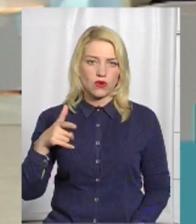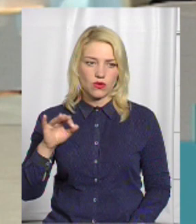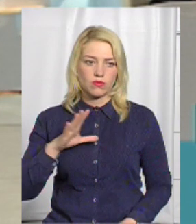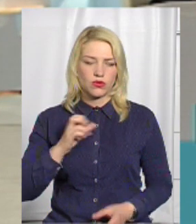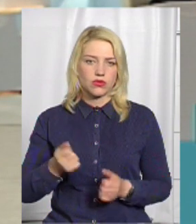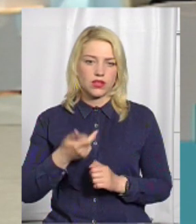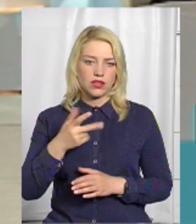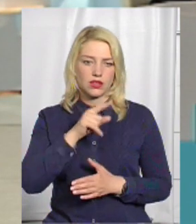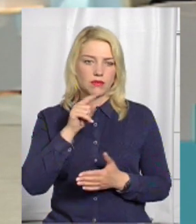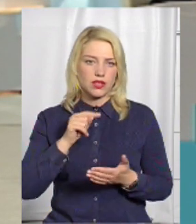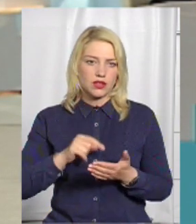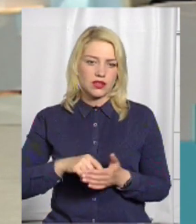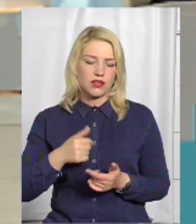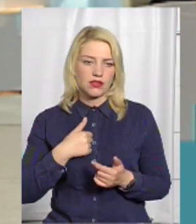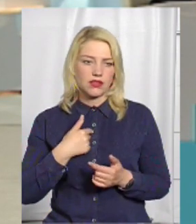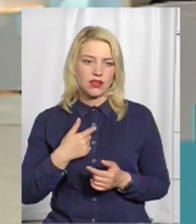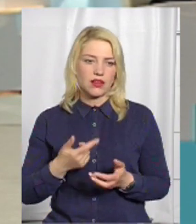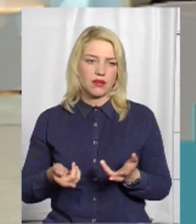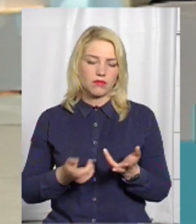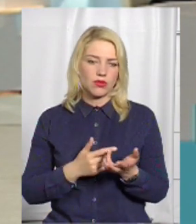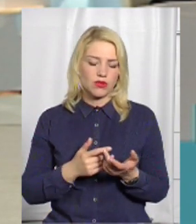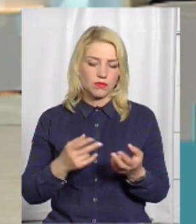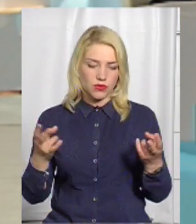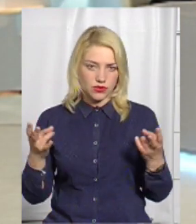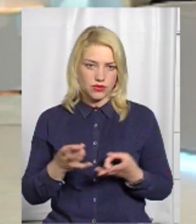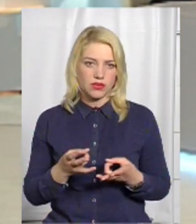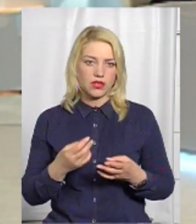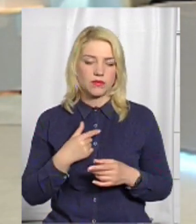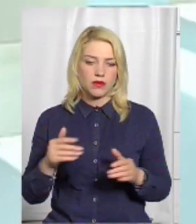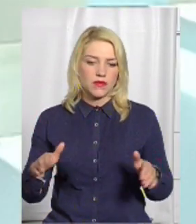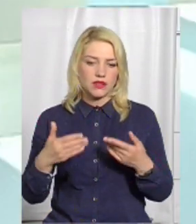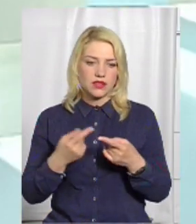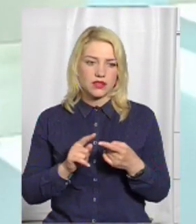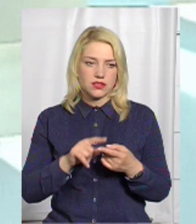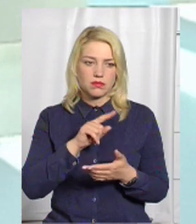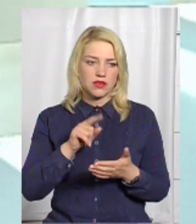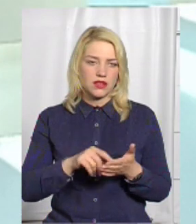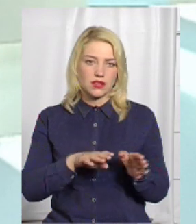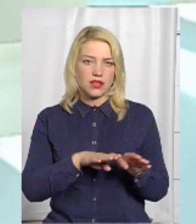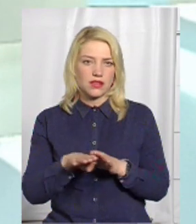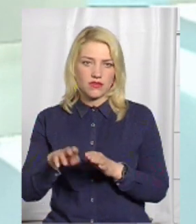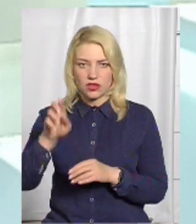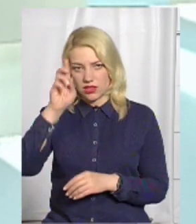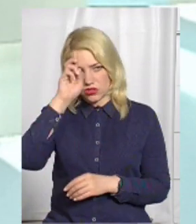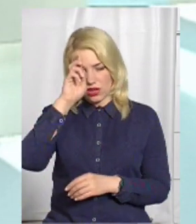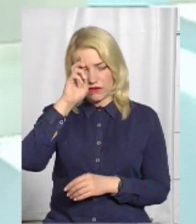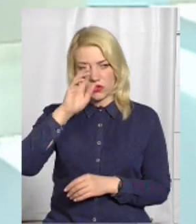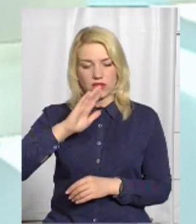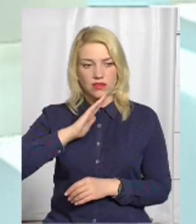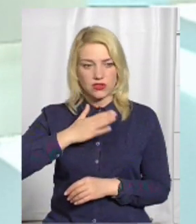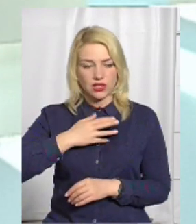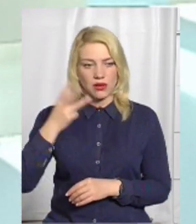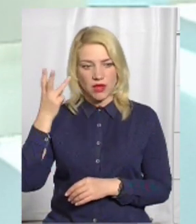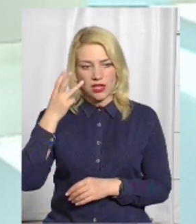розкажіть, багато питань, і в тому числі я порахувала за потрібним підняти це питання саме на рівні державної нашої